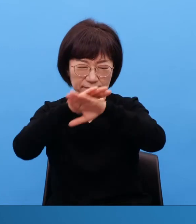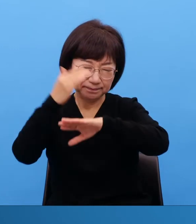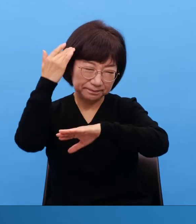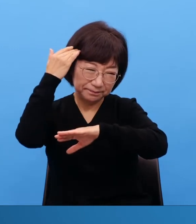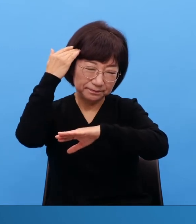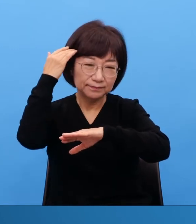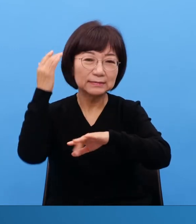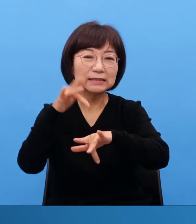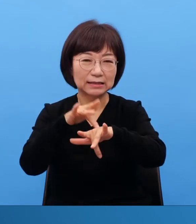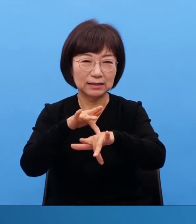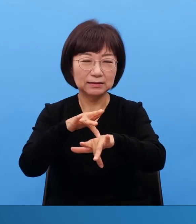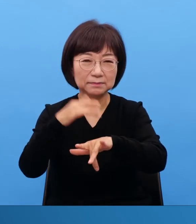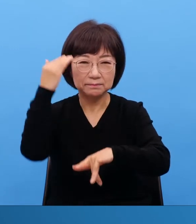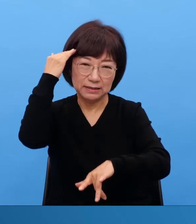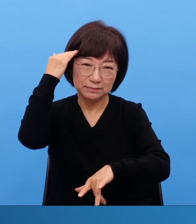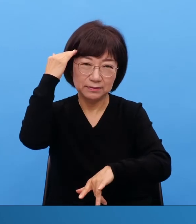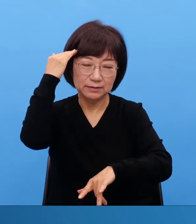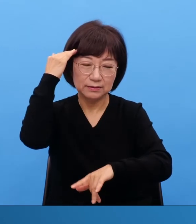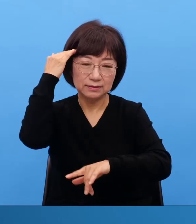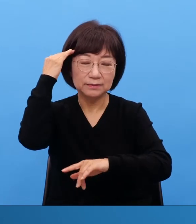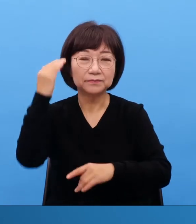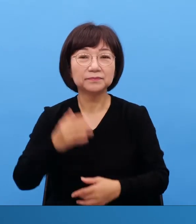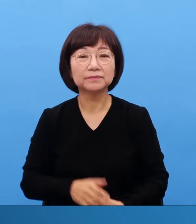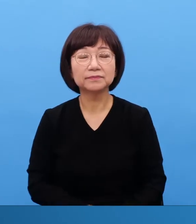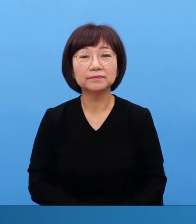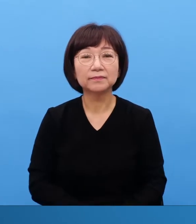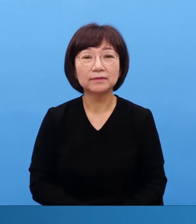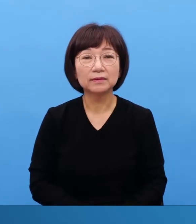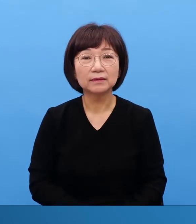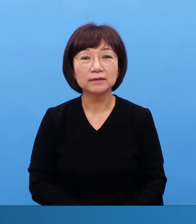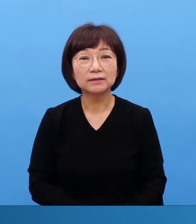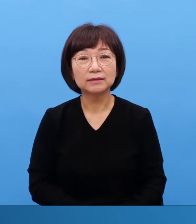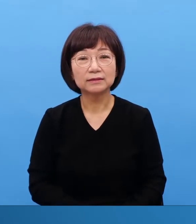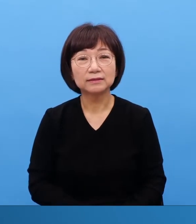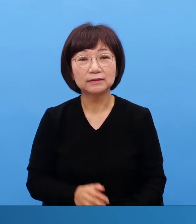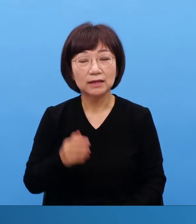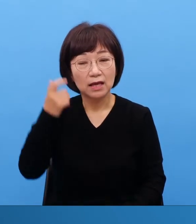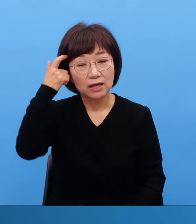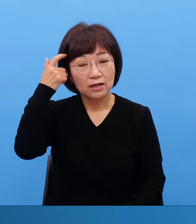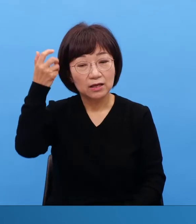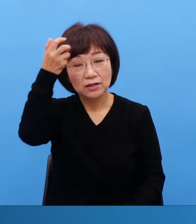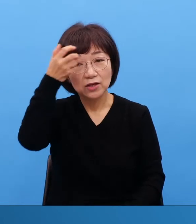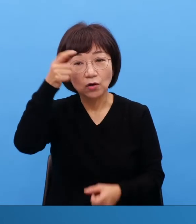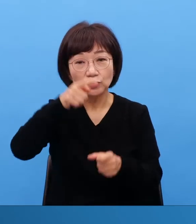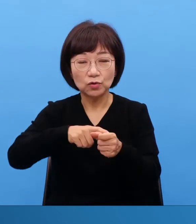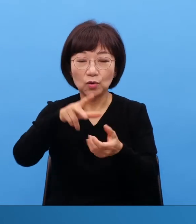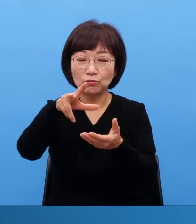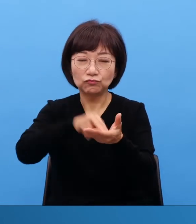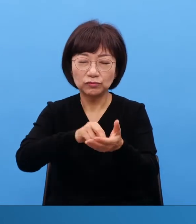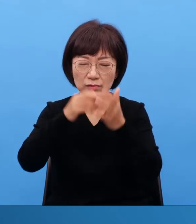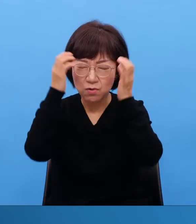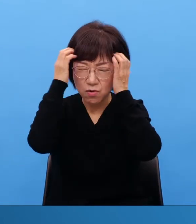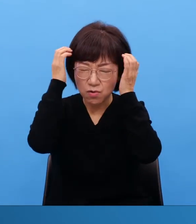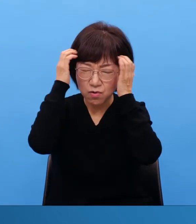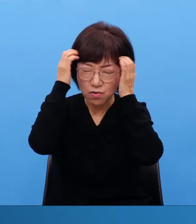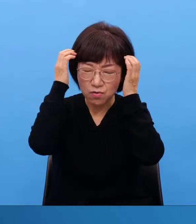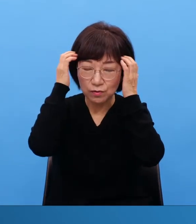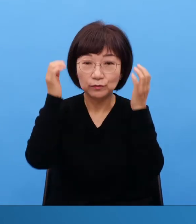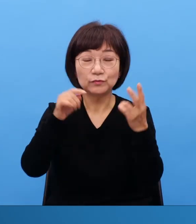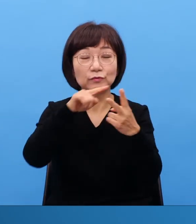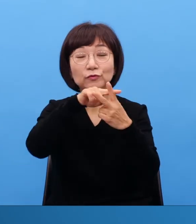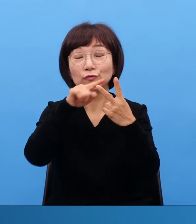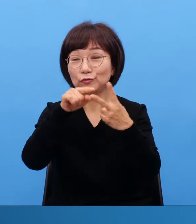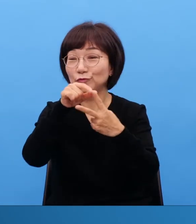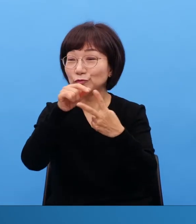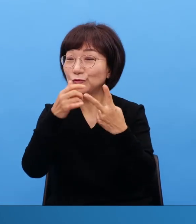그러니까 영적 문제에 시달리는 사람 반응이 두고 어떤 사람은 왜 내가 영적 문제에 시달리고 이렇게